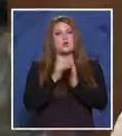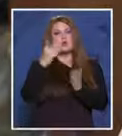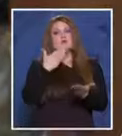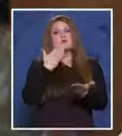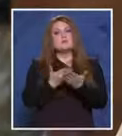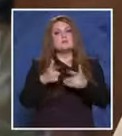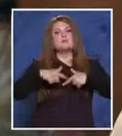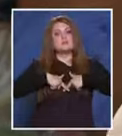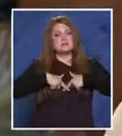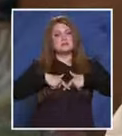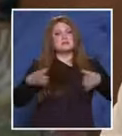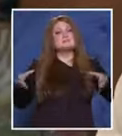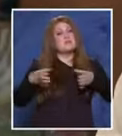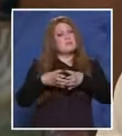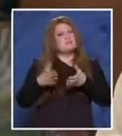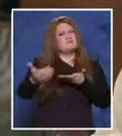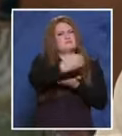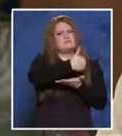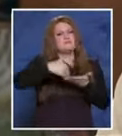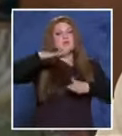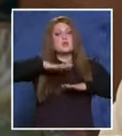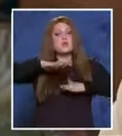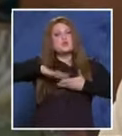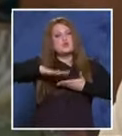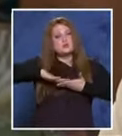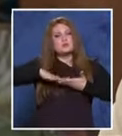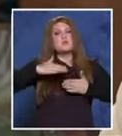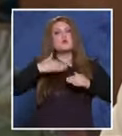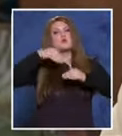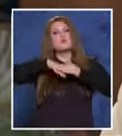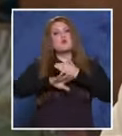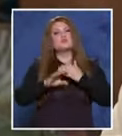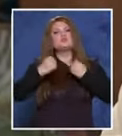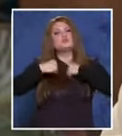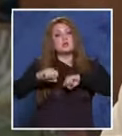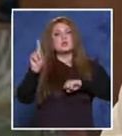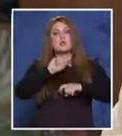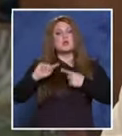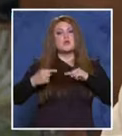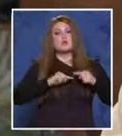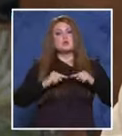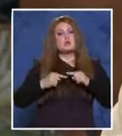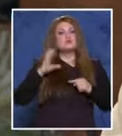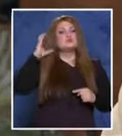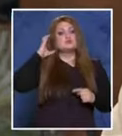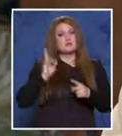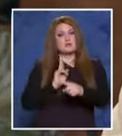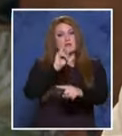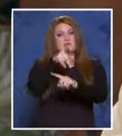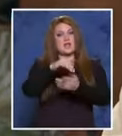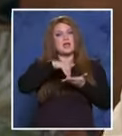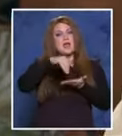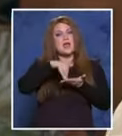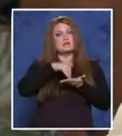присъда съобразно събраните доказателства. Моите подзащитни не оспорват факта, че служебно са посетили адреса на